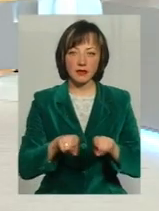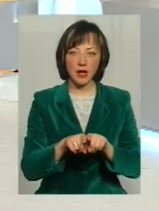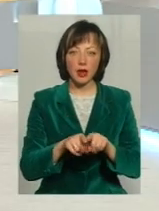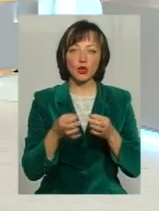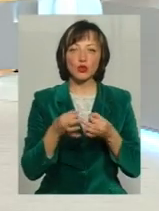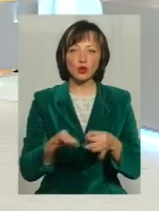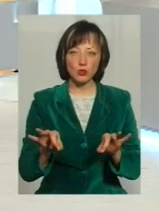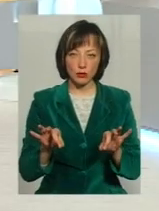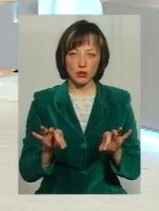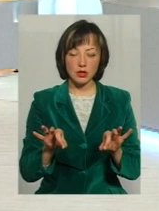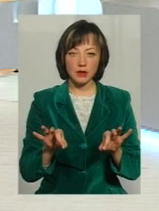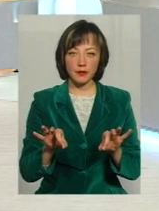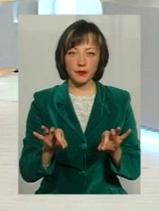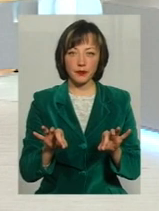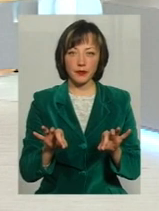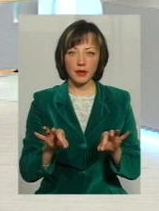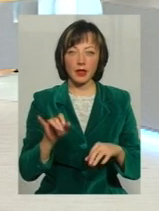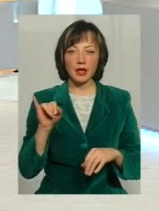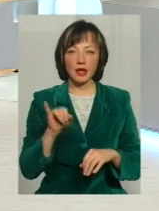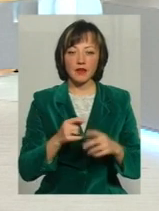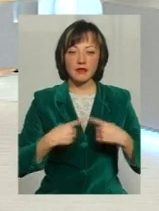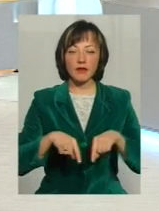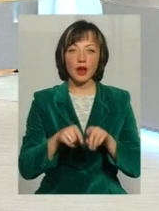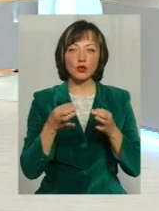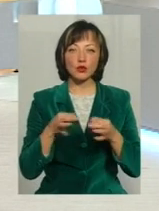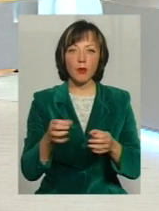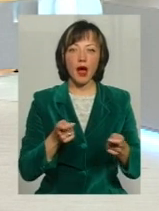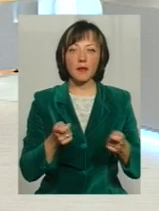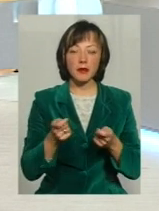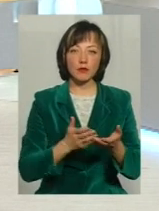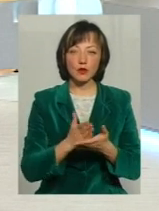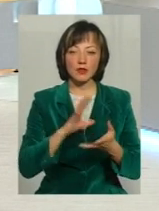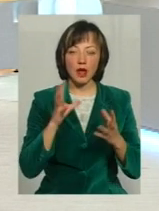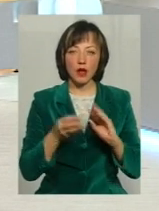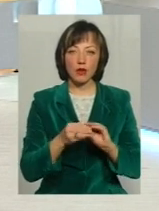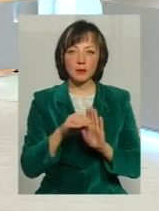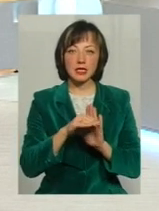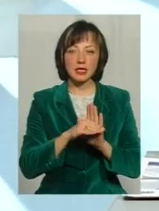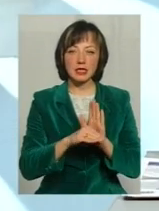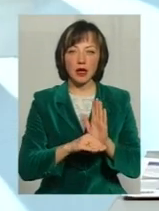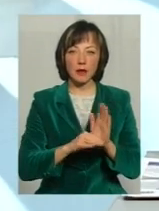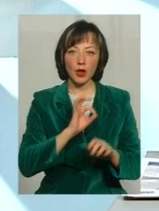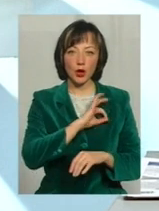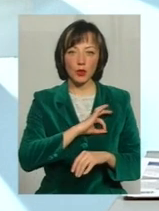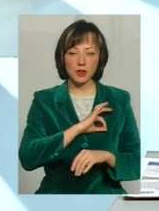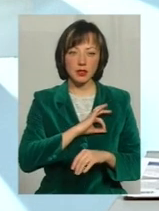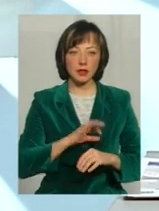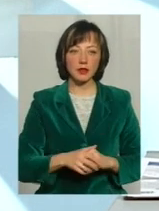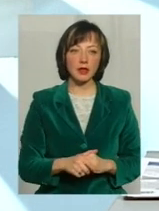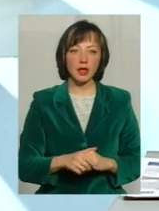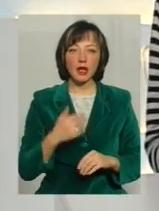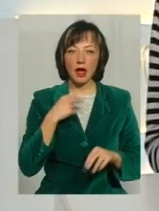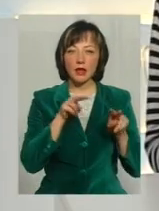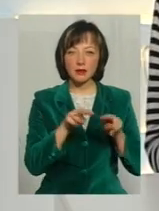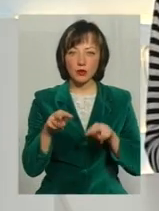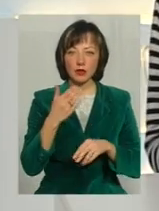доступності і в сфері доступності адмінпослуг і загалом системи юстиції? Я часто слідкую з вашими